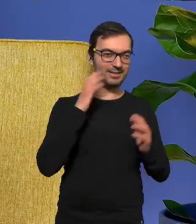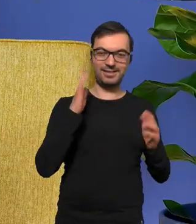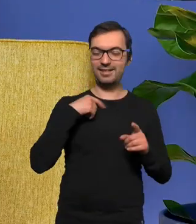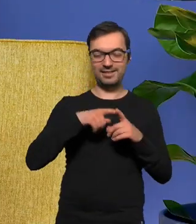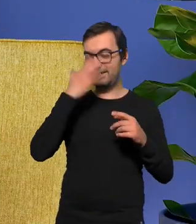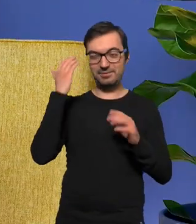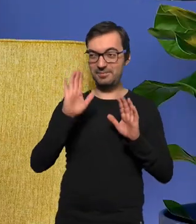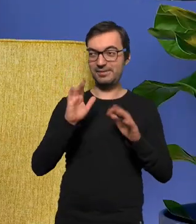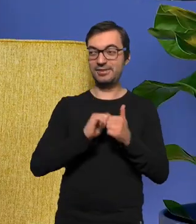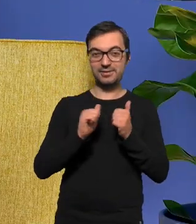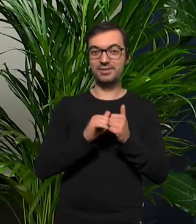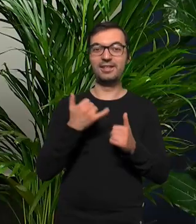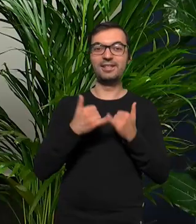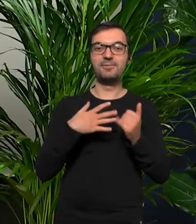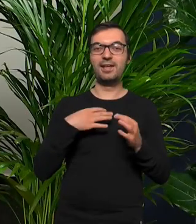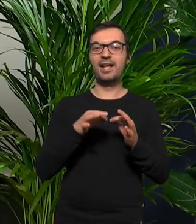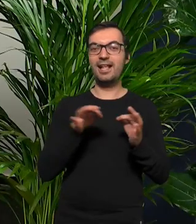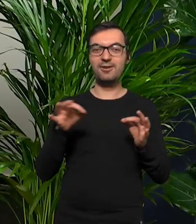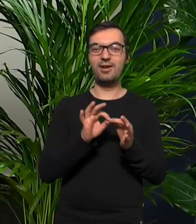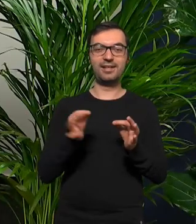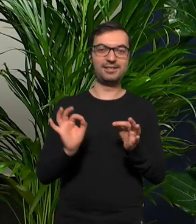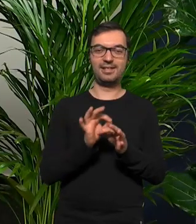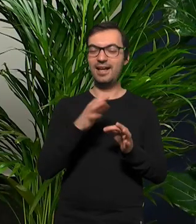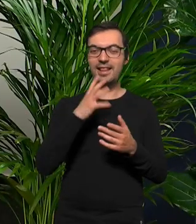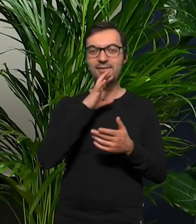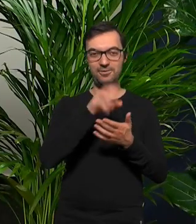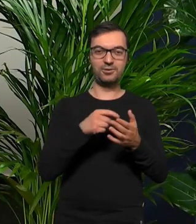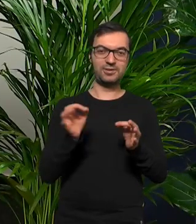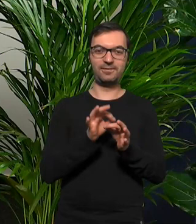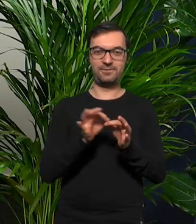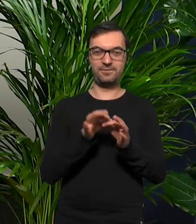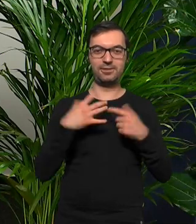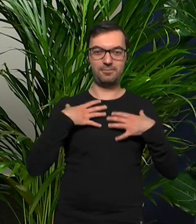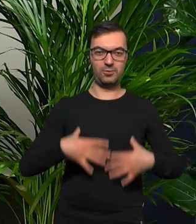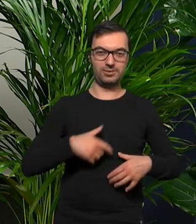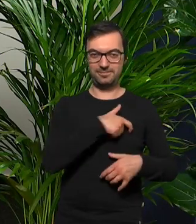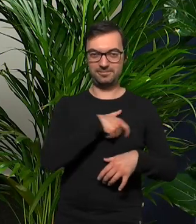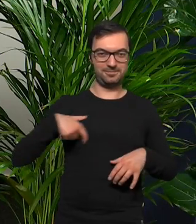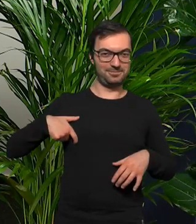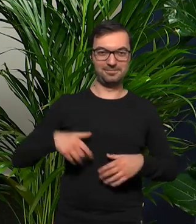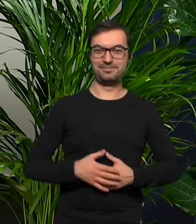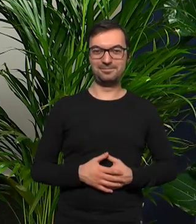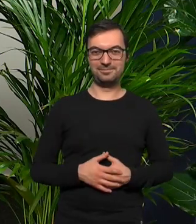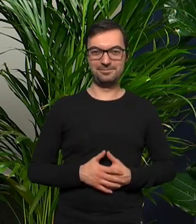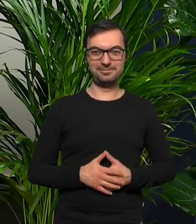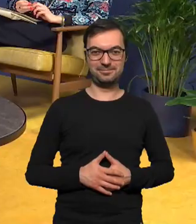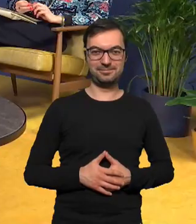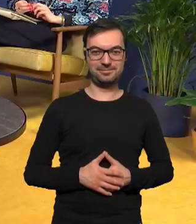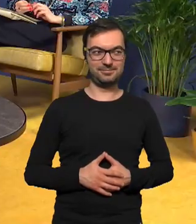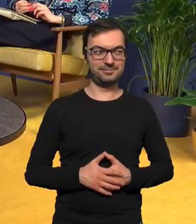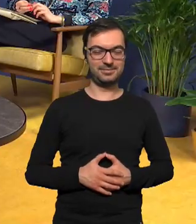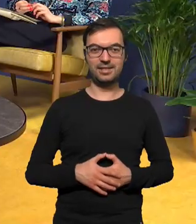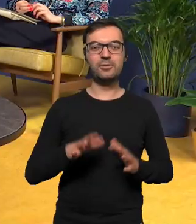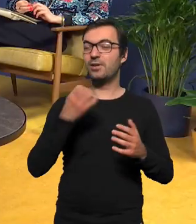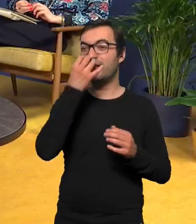ja też nie ale wiem że jak gdybym miała teraz igłę i nitkę to bym to wyhaftowała serio o tym